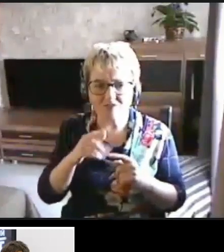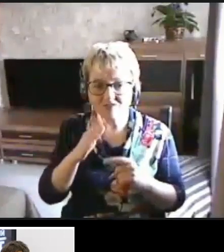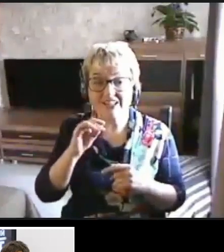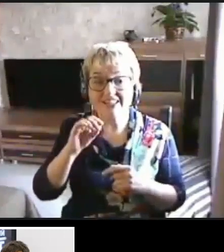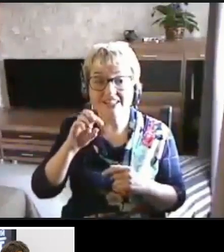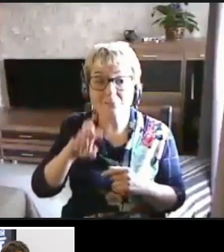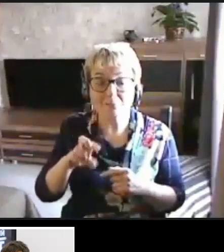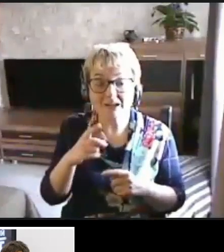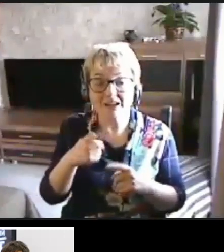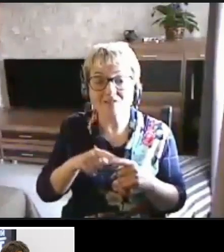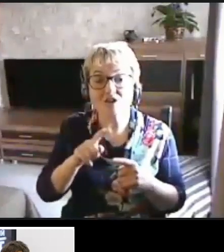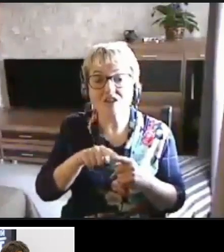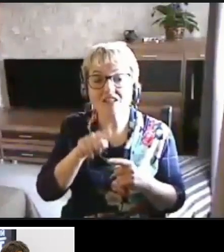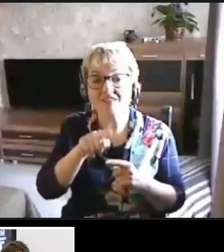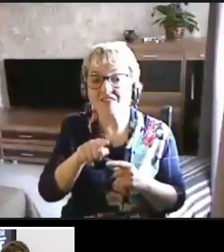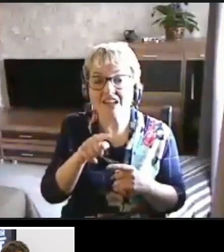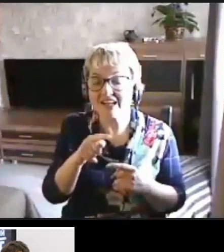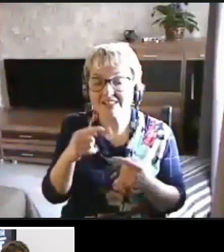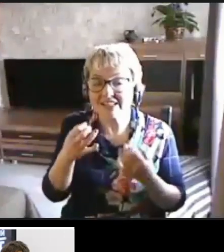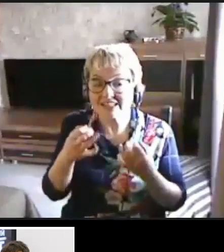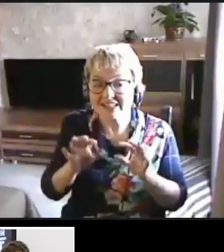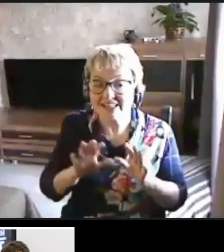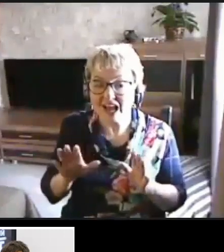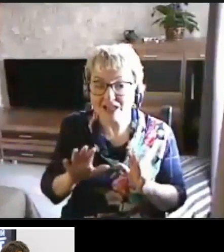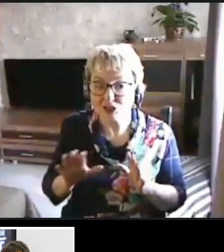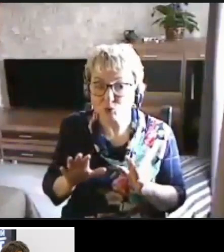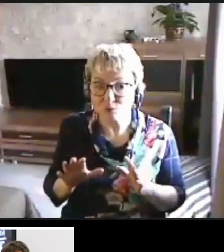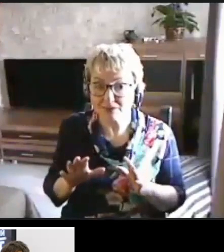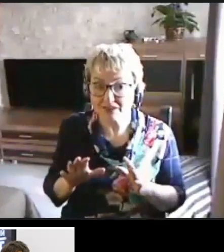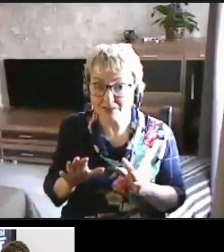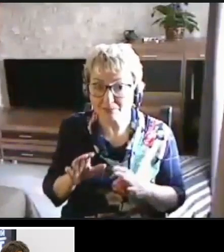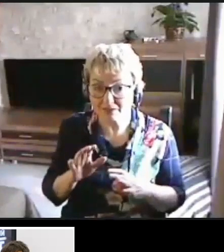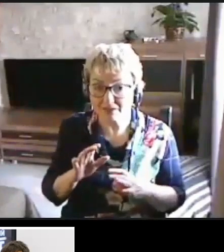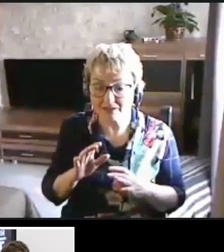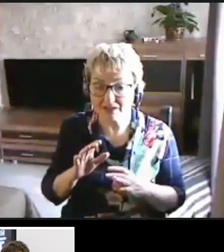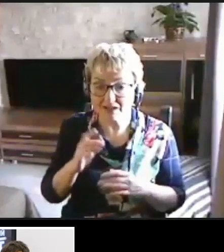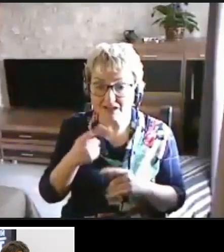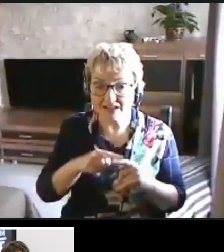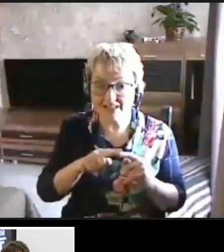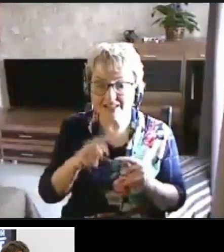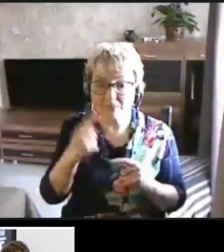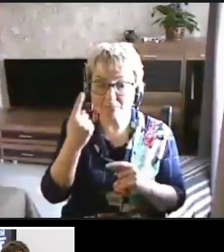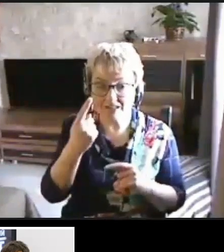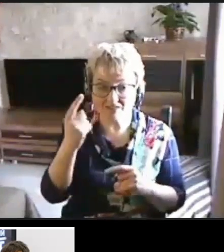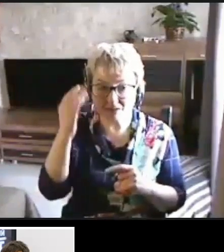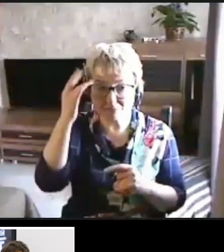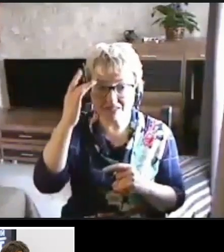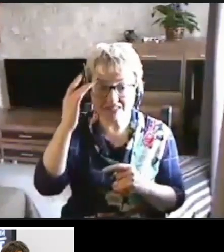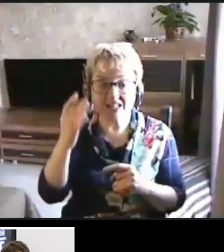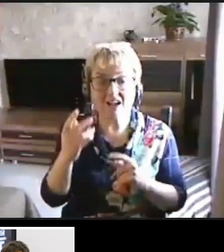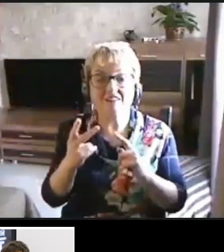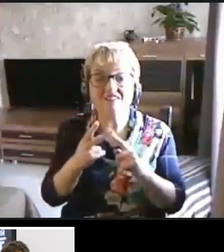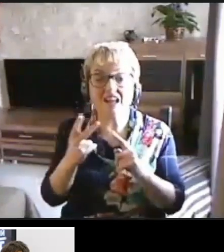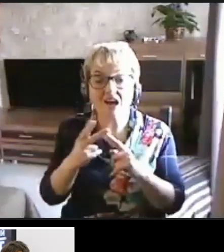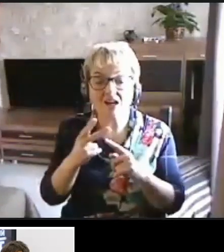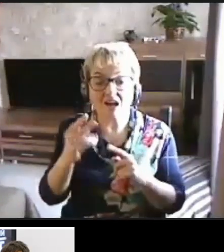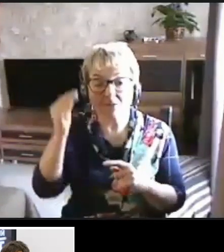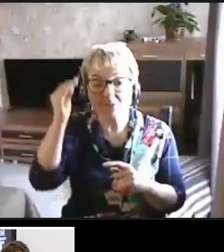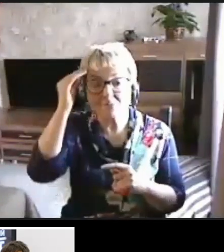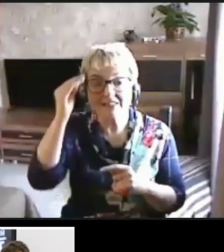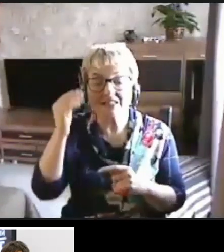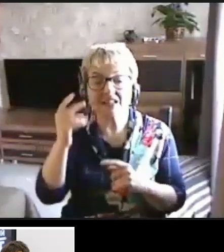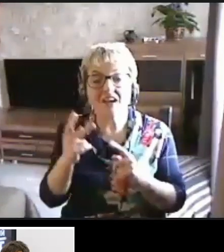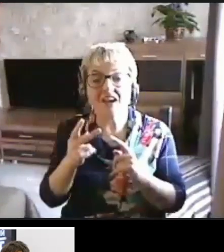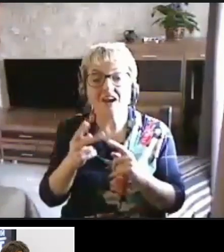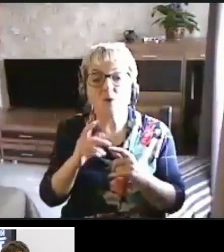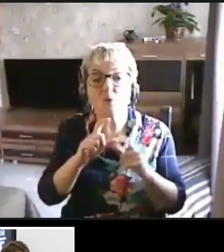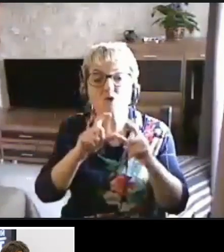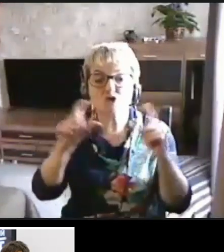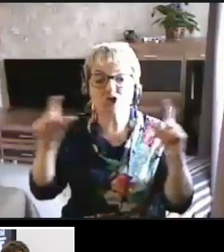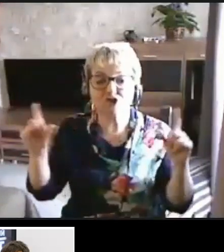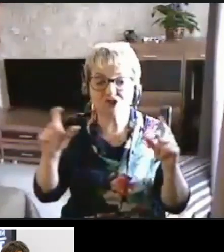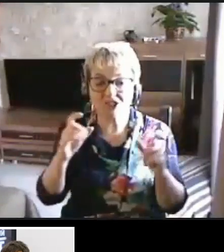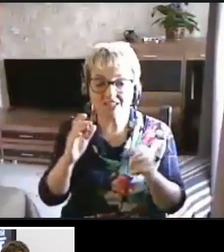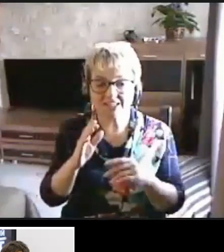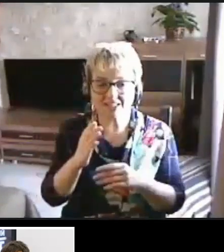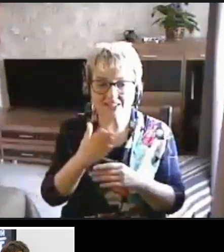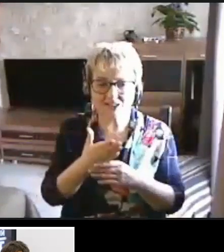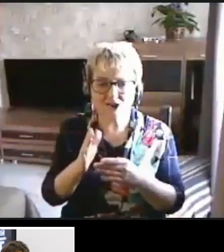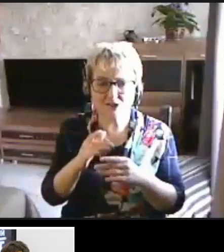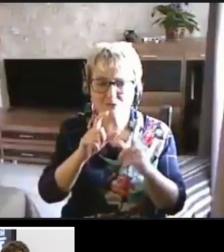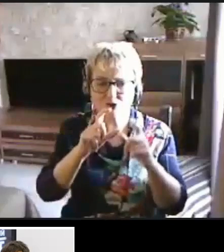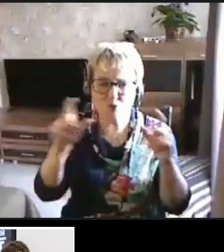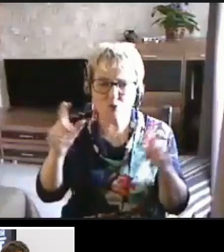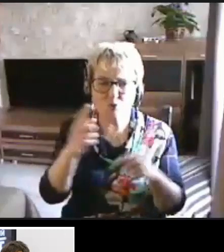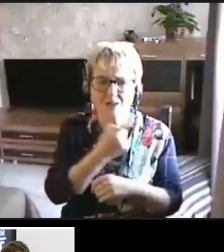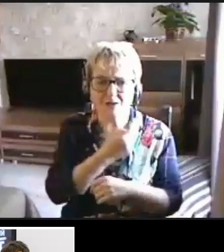является абсолютно недоступным. Это первая мысль. Вторая мысль сейчас, учреждения государственного сектора, школы,